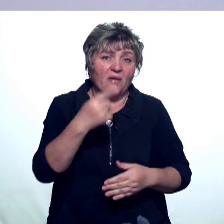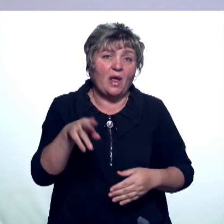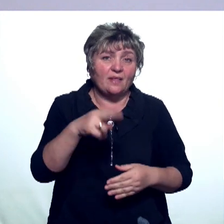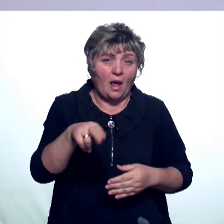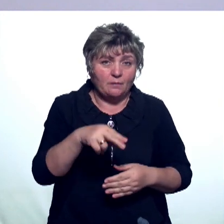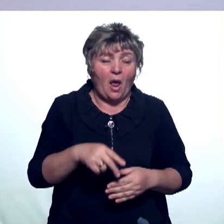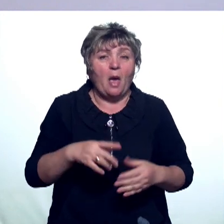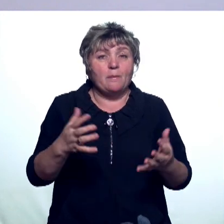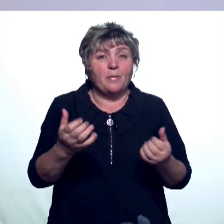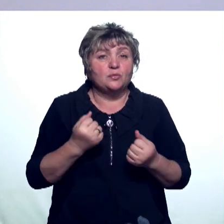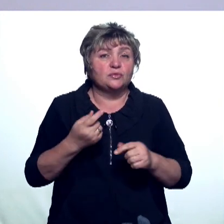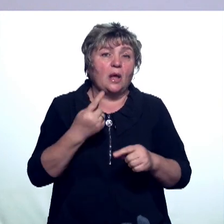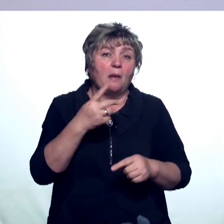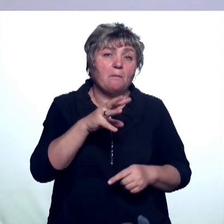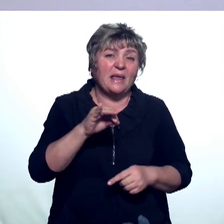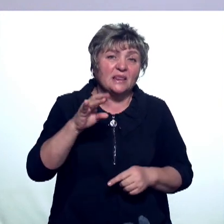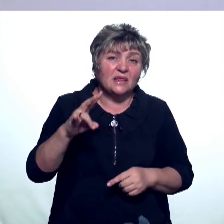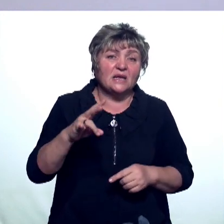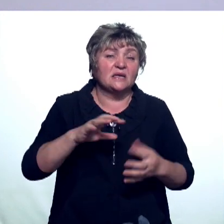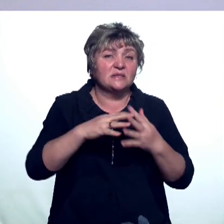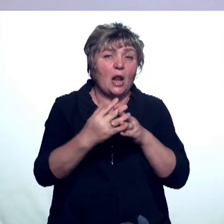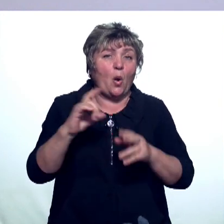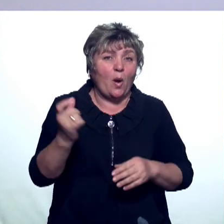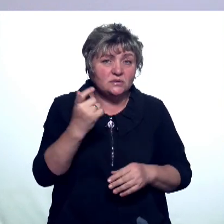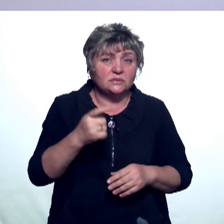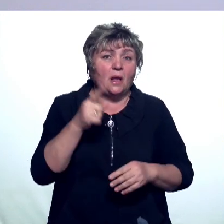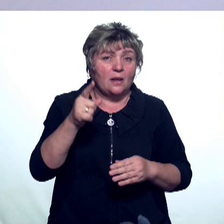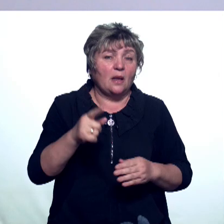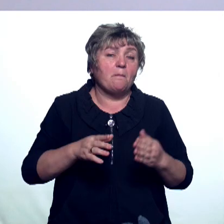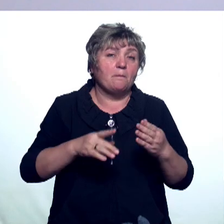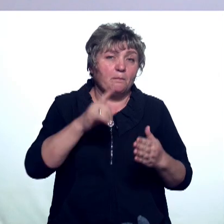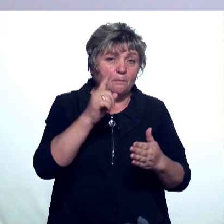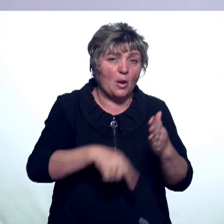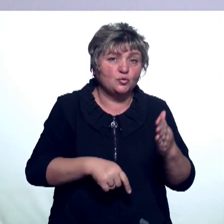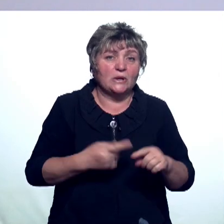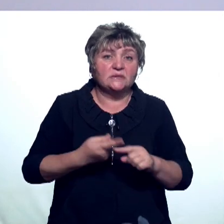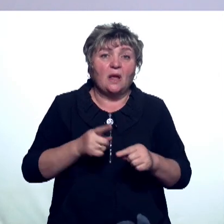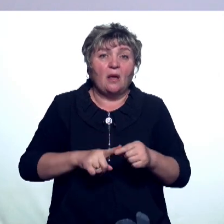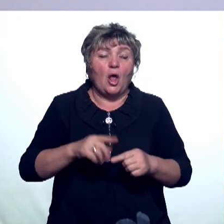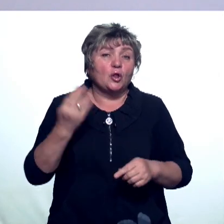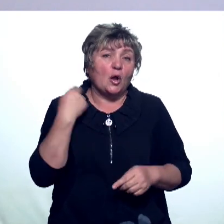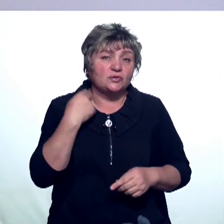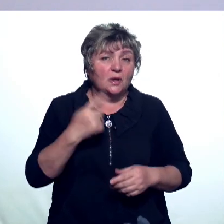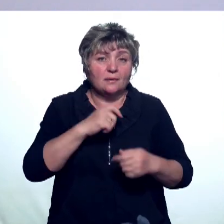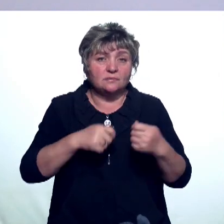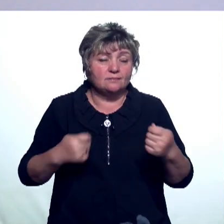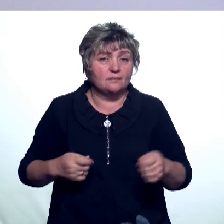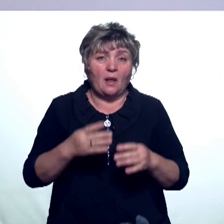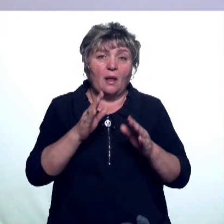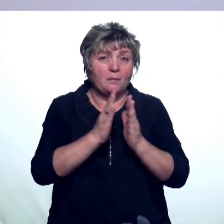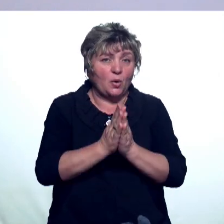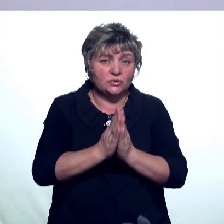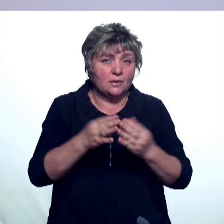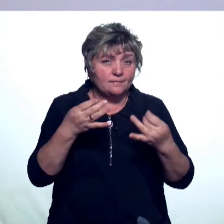За ипподром поручился региональный минсельхоз. Об этом сообщили сбытовики. Они советуют всем должникам не затягивать с оплатой, а по возможности